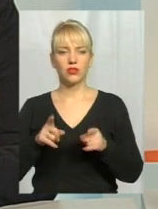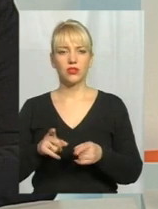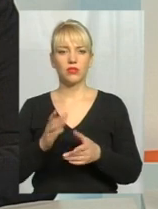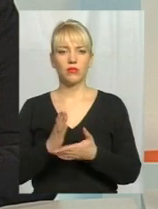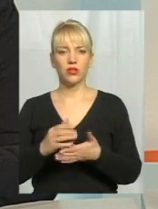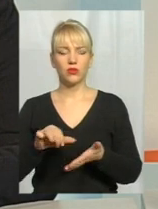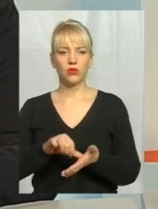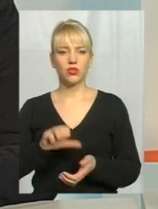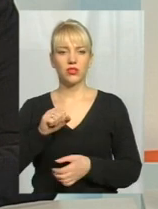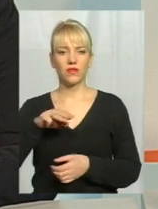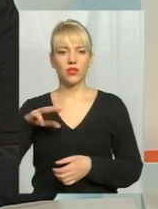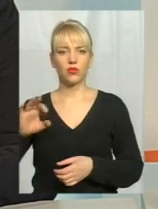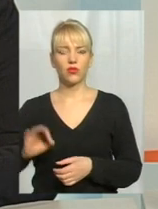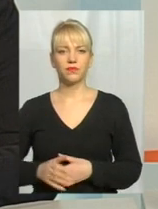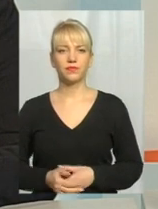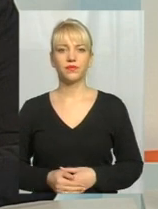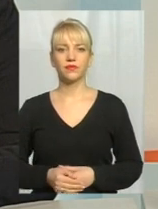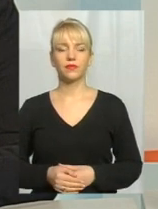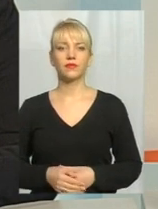участь в антитерористичній операції.